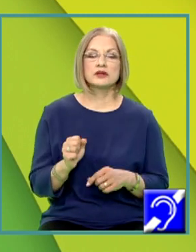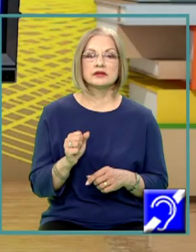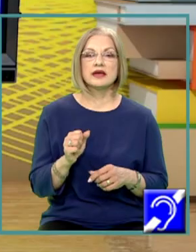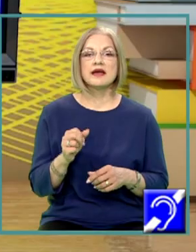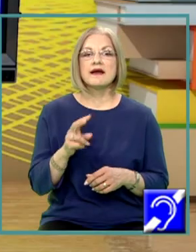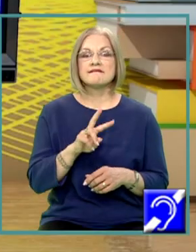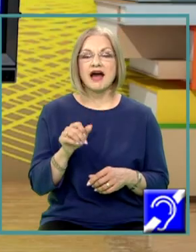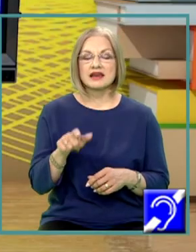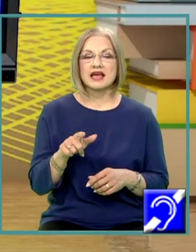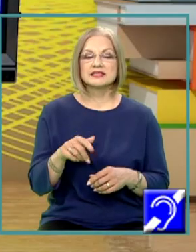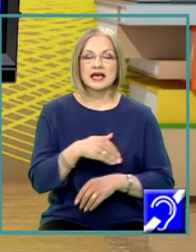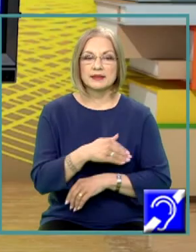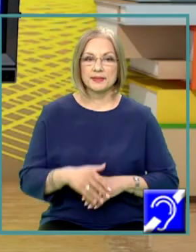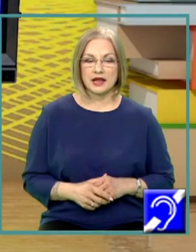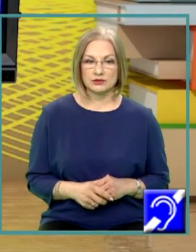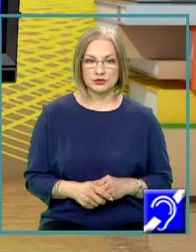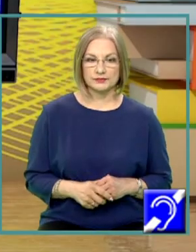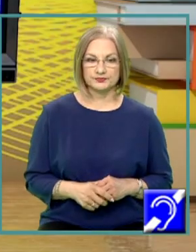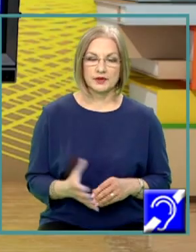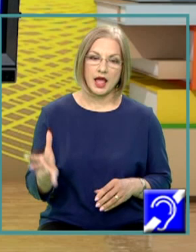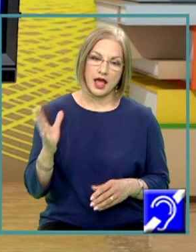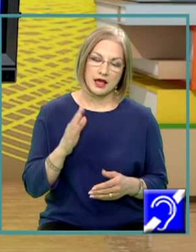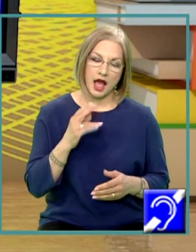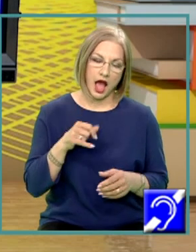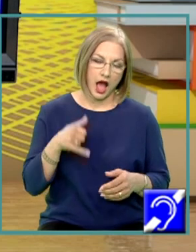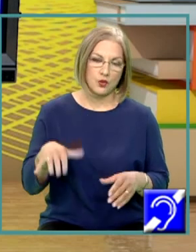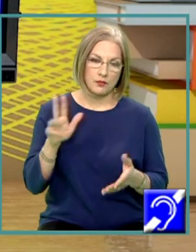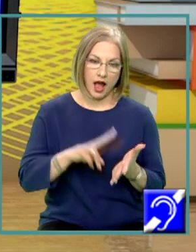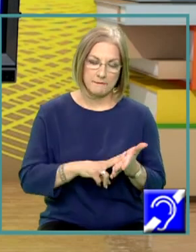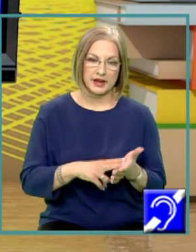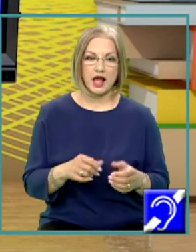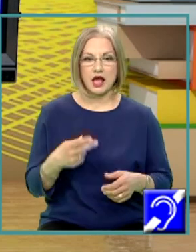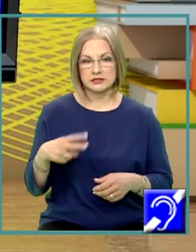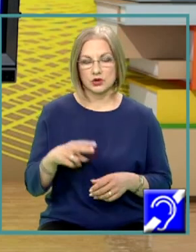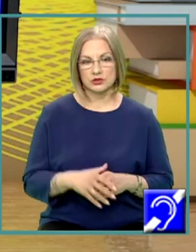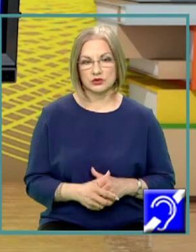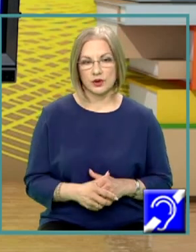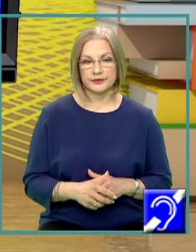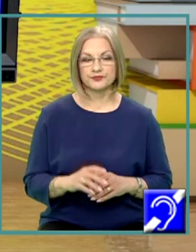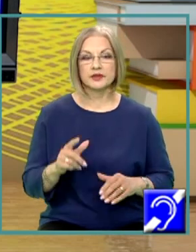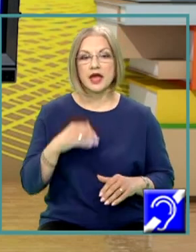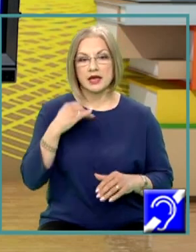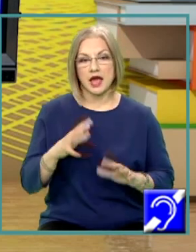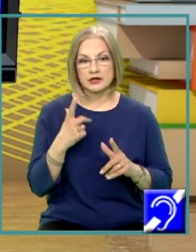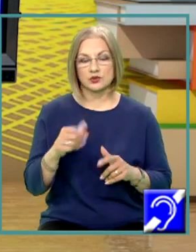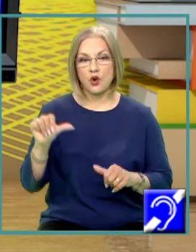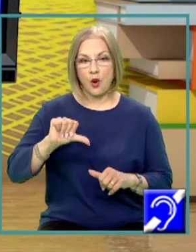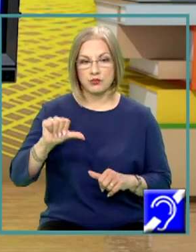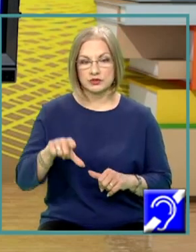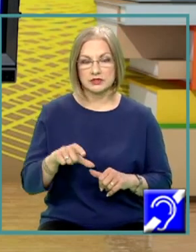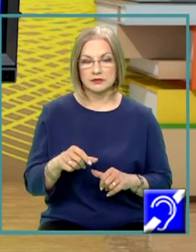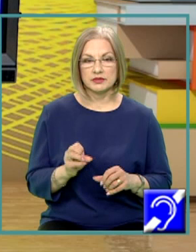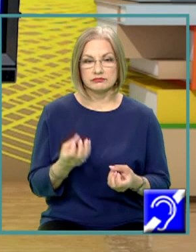Haideți să aplicăm această formulă în rezolvarea unei aplicații. La arderea unui combustibil se